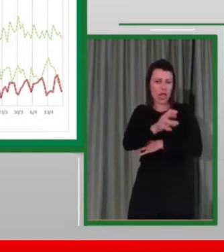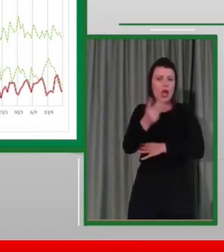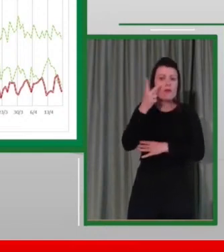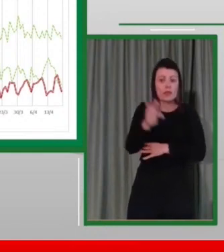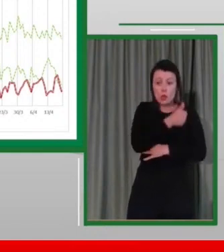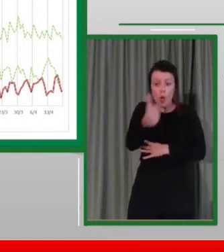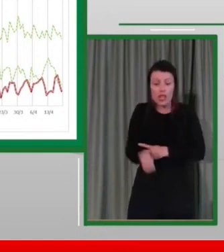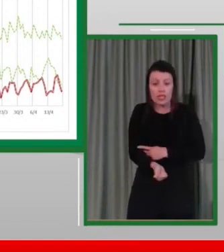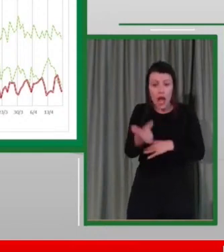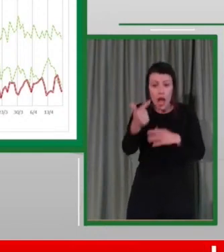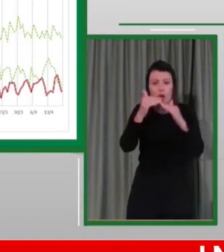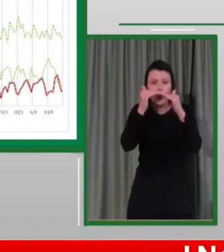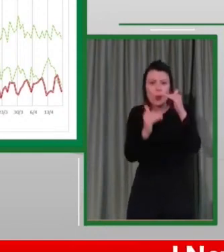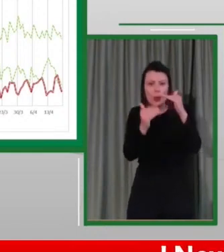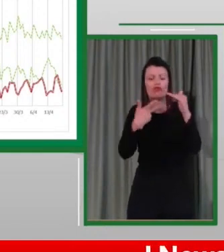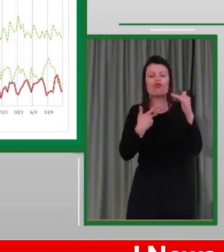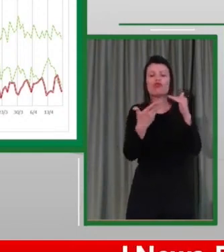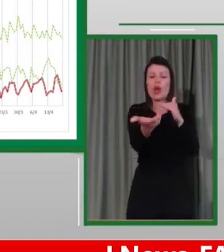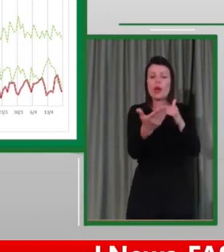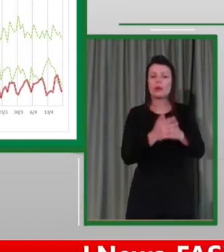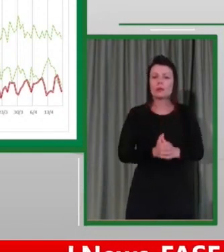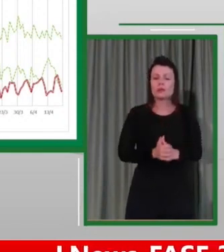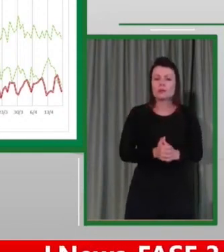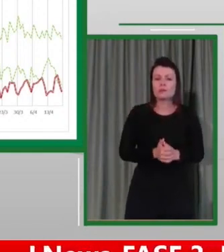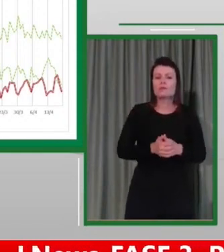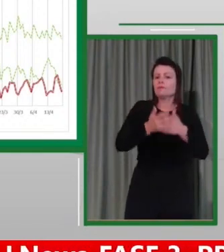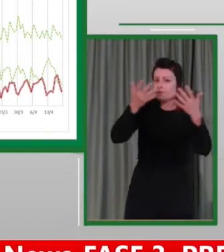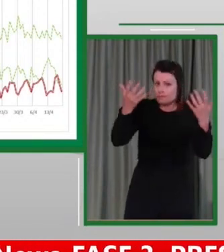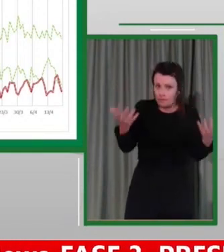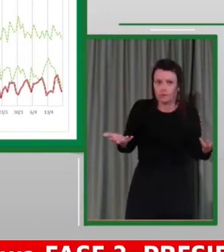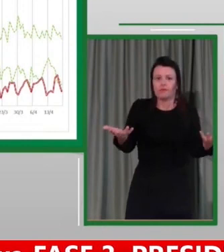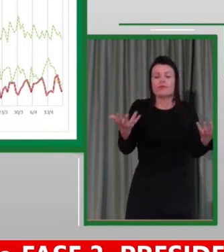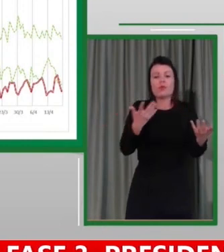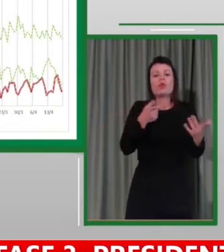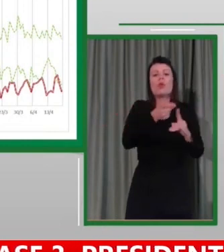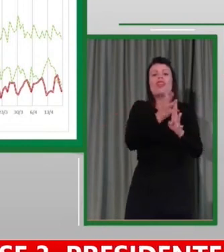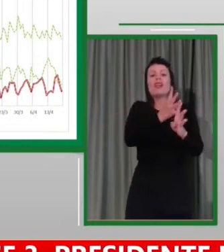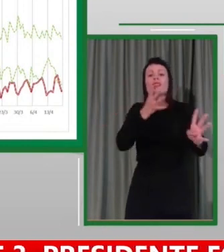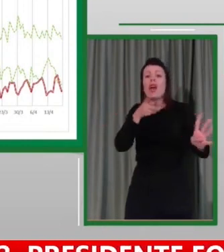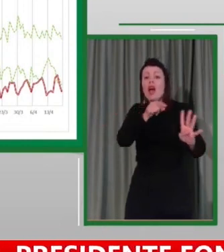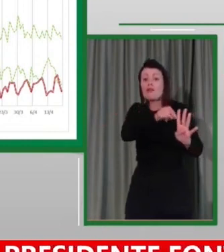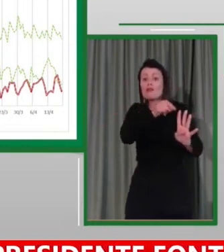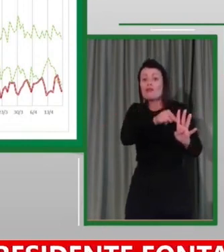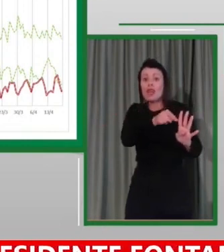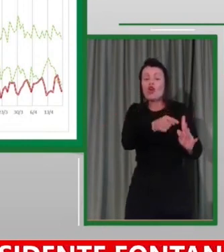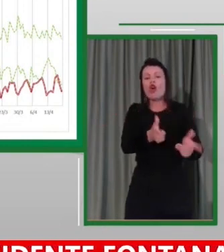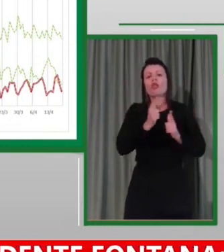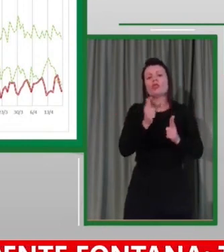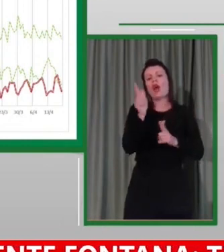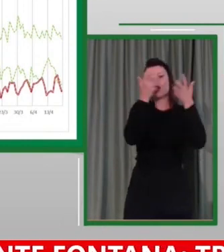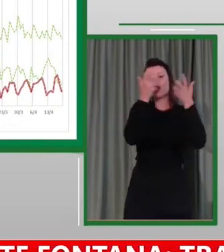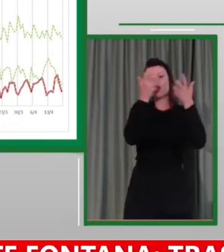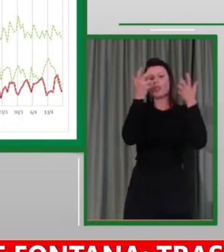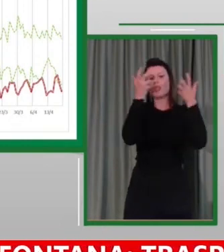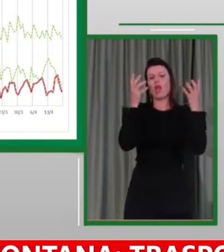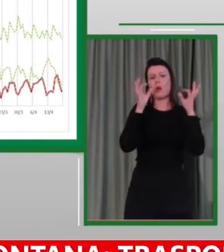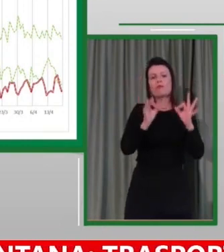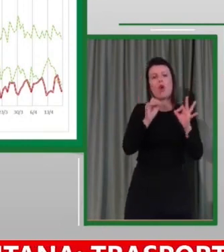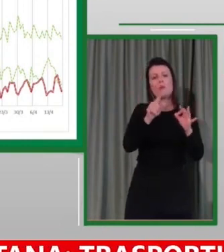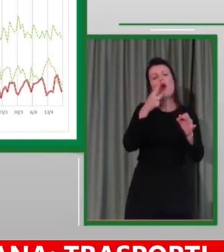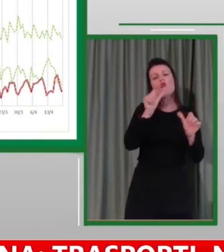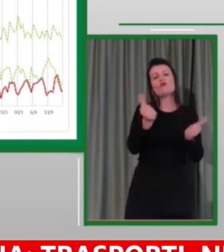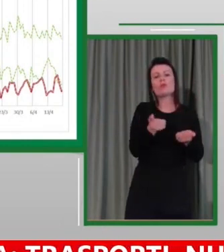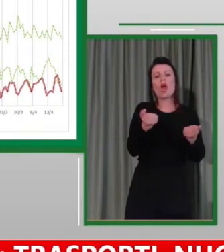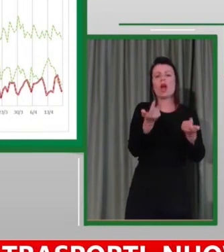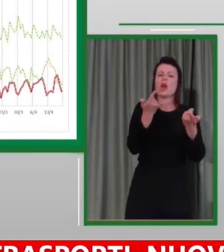Dunque il traffico spiega in maniera più significativa le concentrazioni di ossido e di biossido di